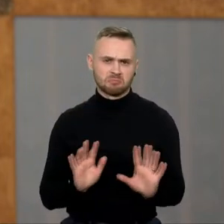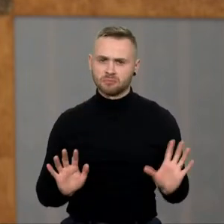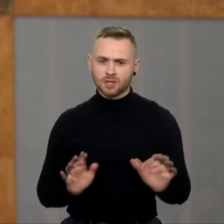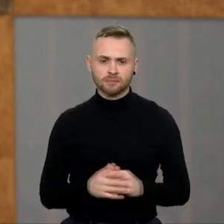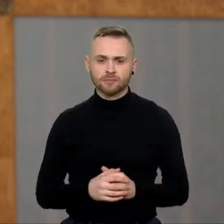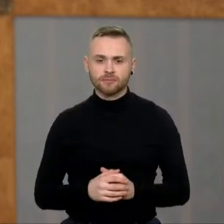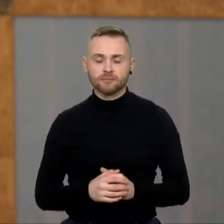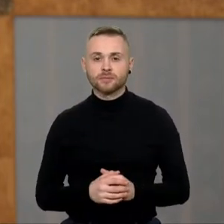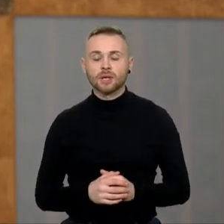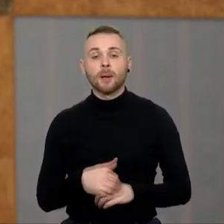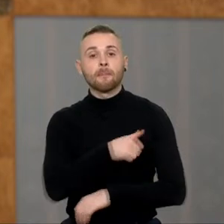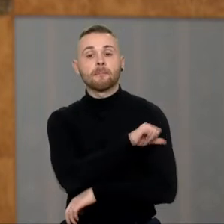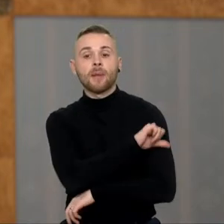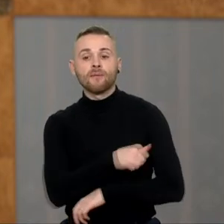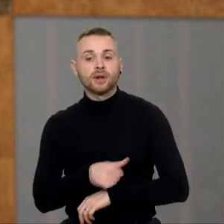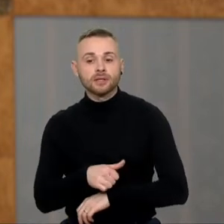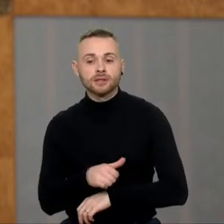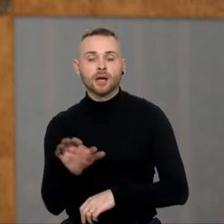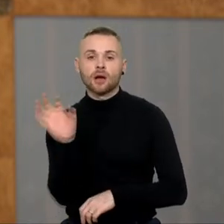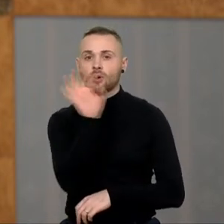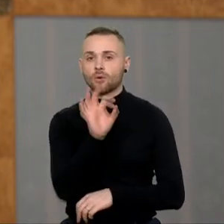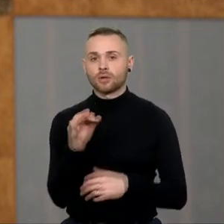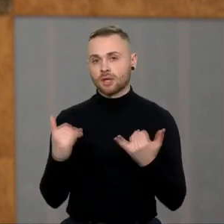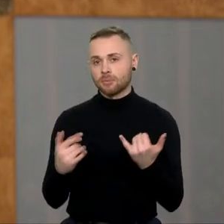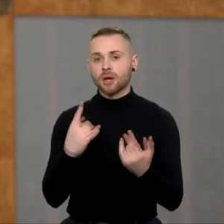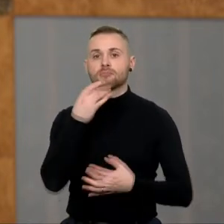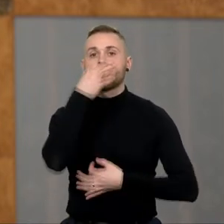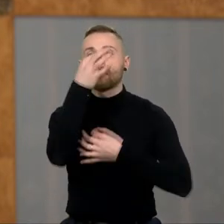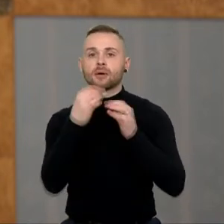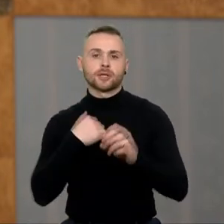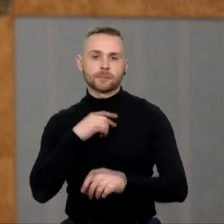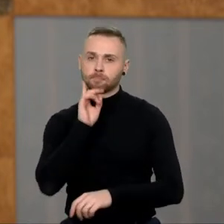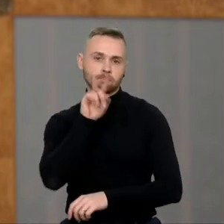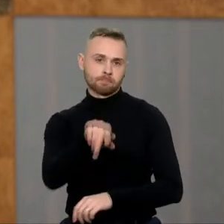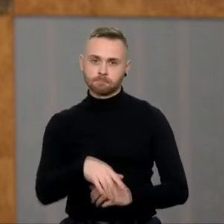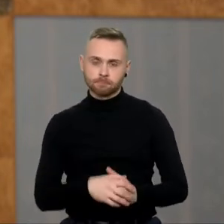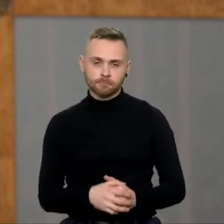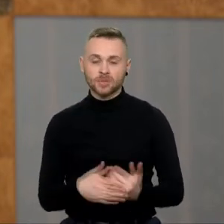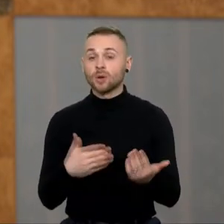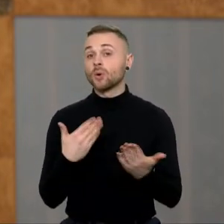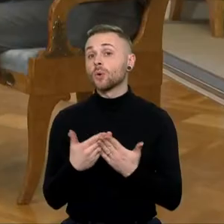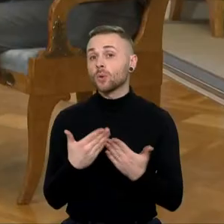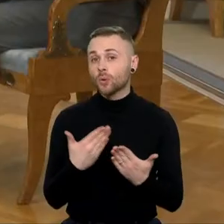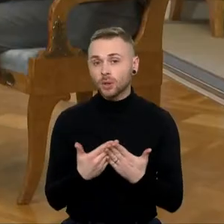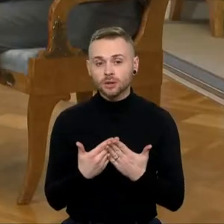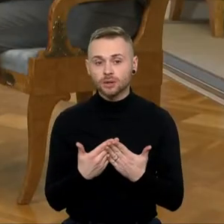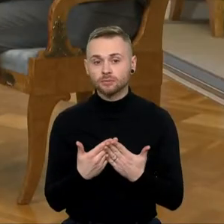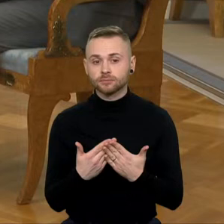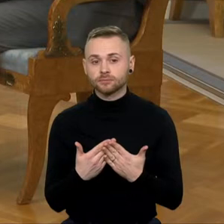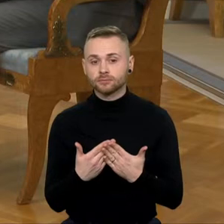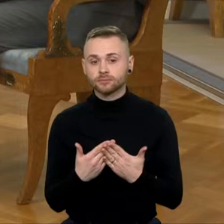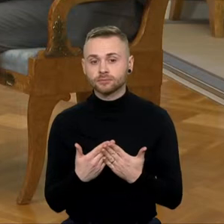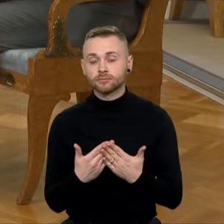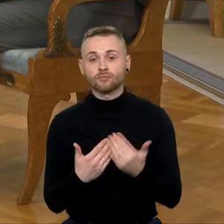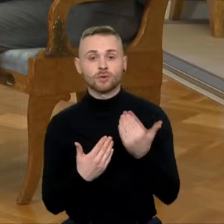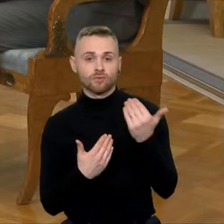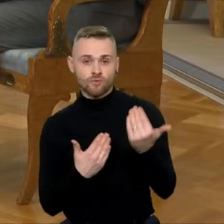pavarčių visame šitame procese nenorėčiau komentuoti dabar, kadangi tai prieštarauja, bet kokiai